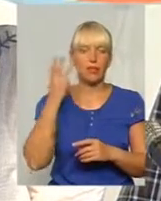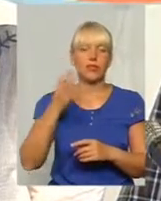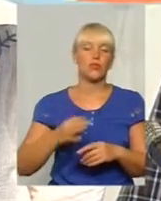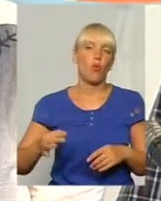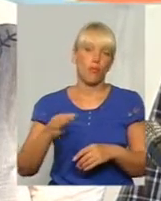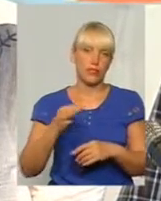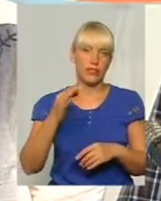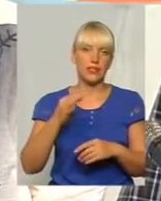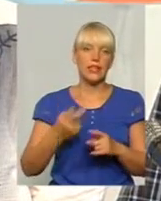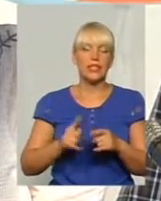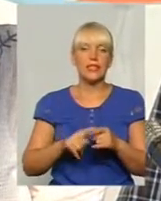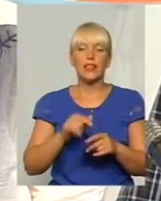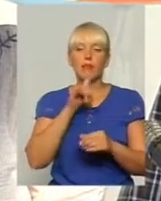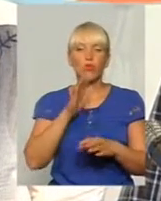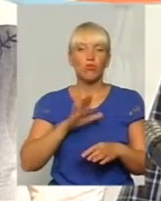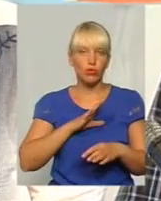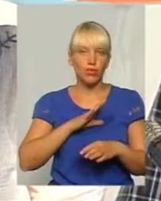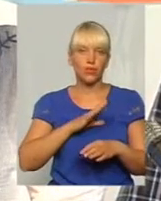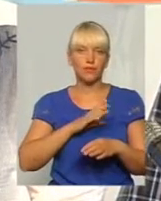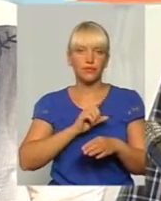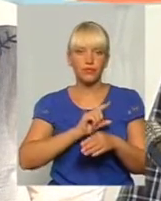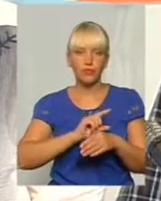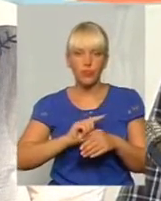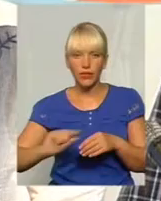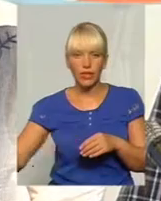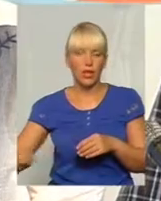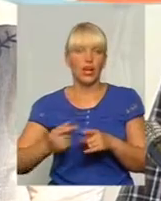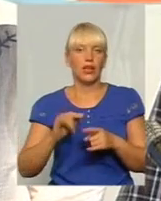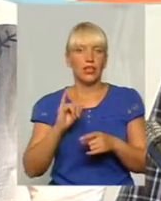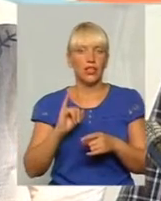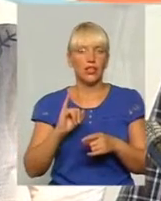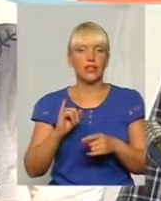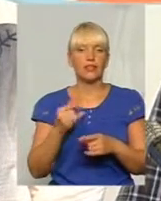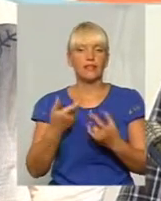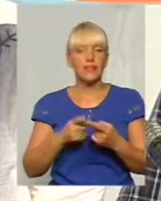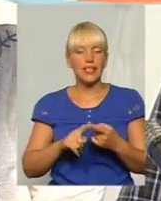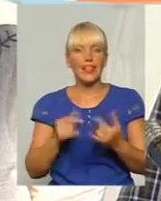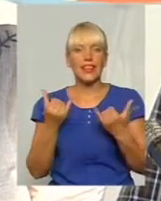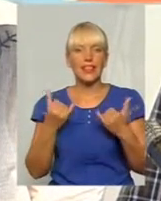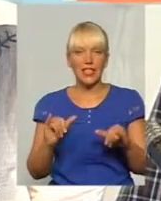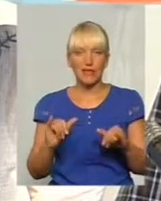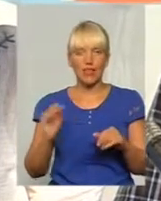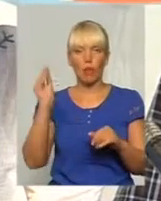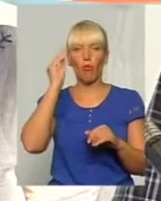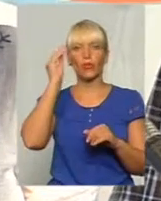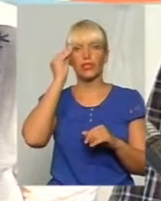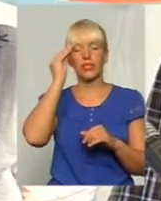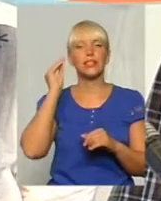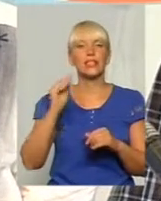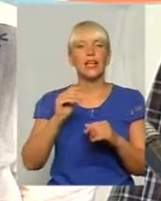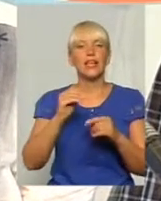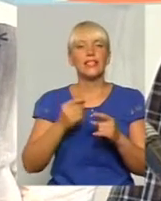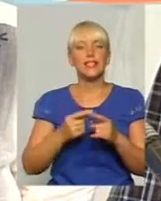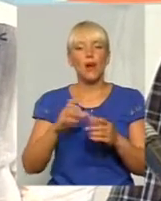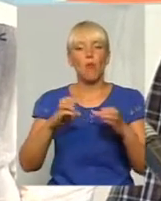спущена на гальма. Тому дивна позиція політичної сили за конкретні справи, і